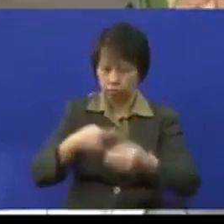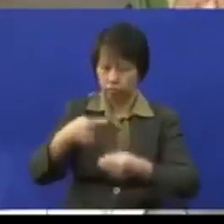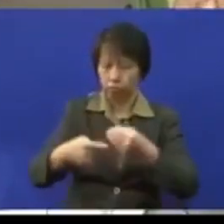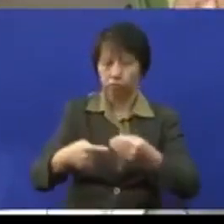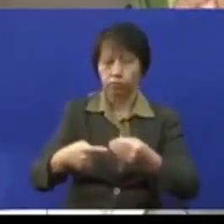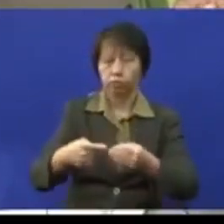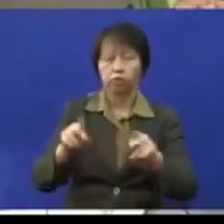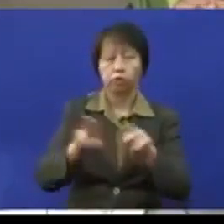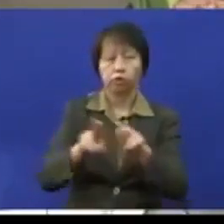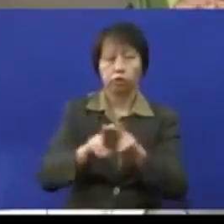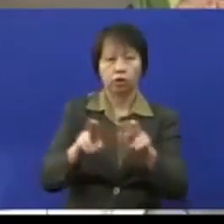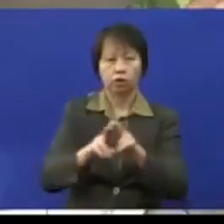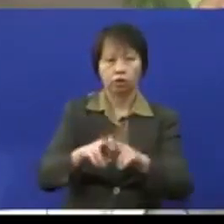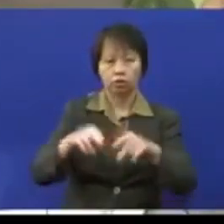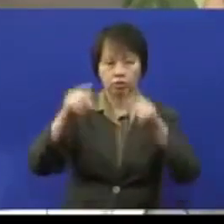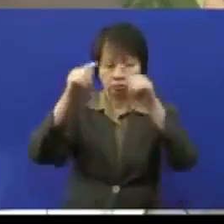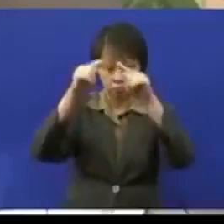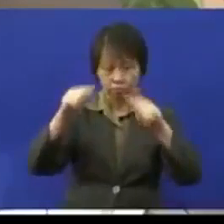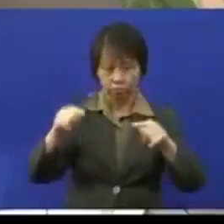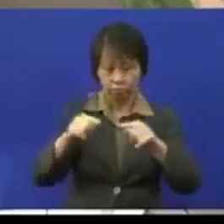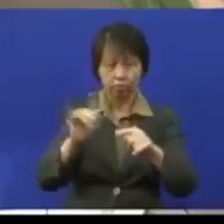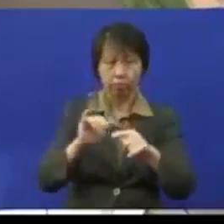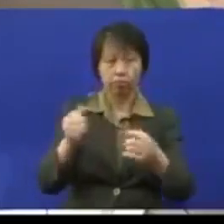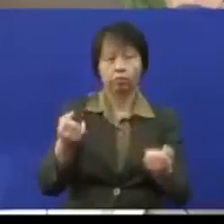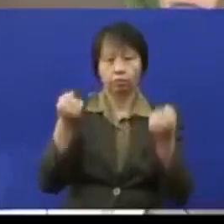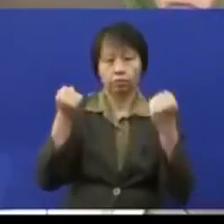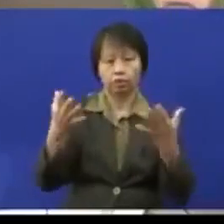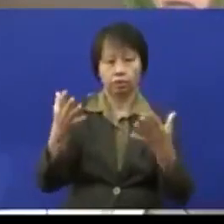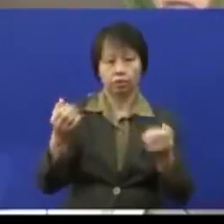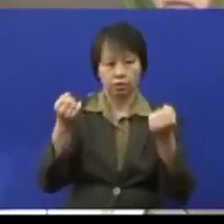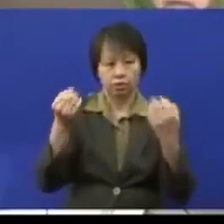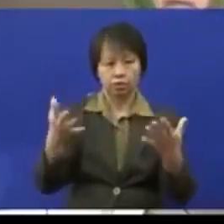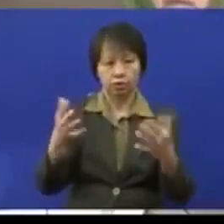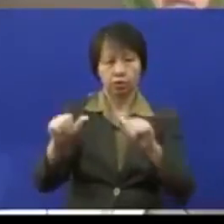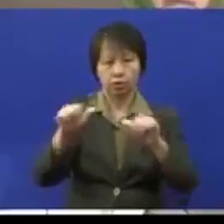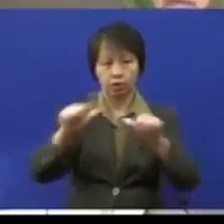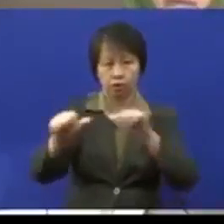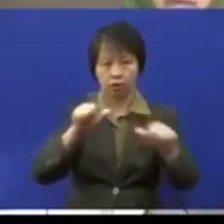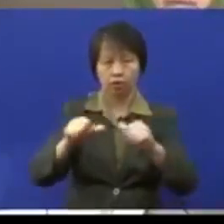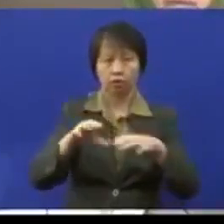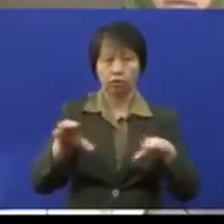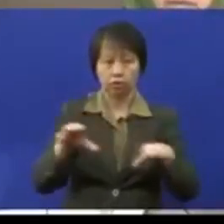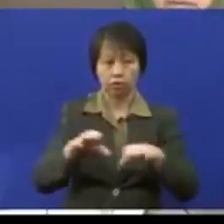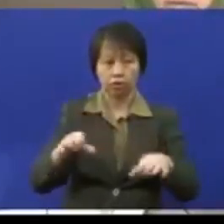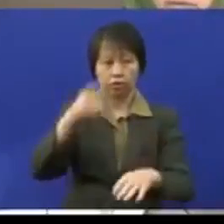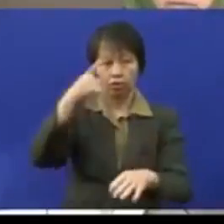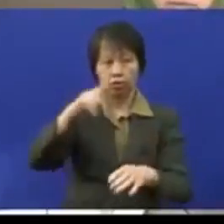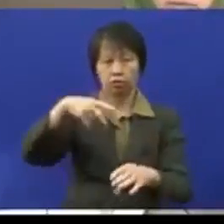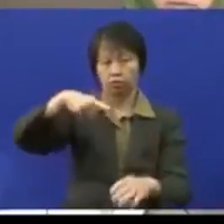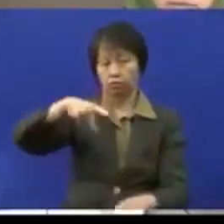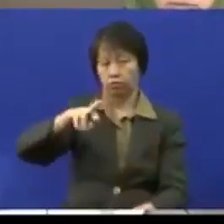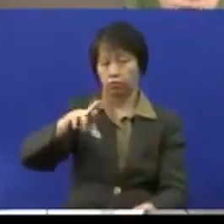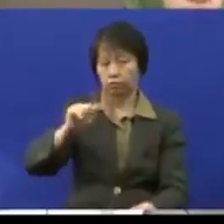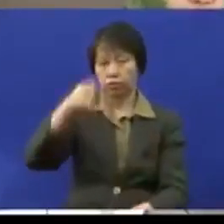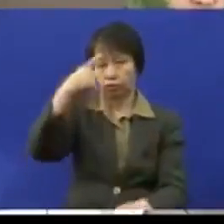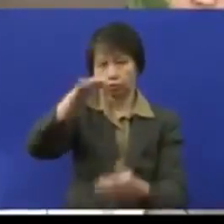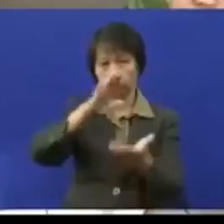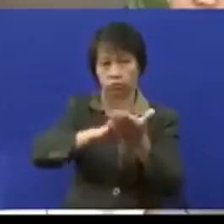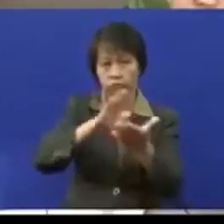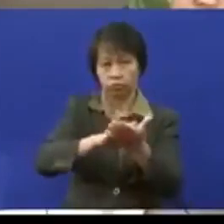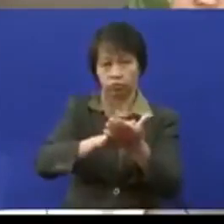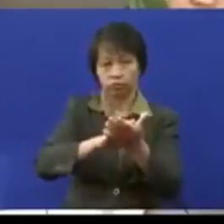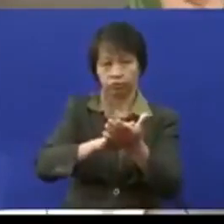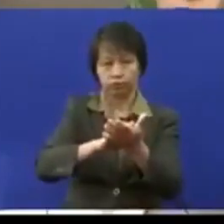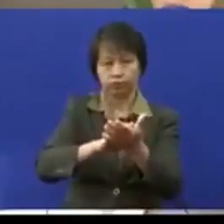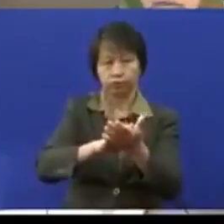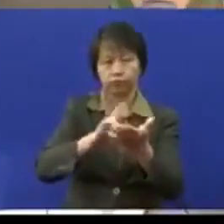seperti piramid terbalik dia banyak aktiviti yang dibuat untuk pra untuk sekolah premier